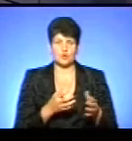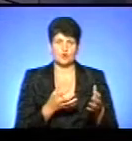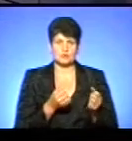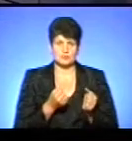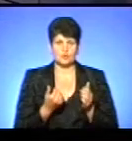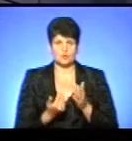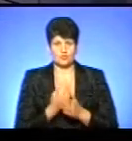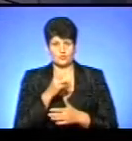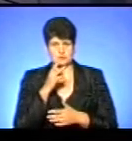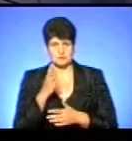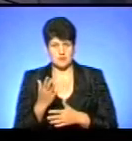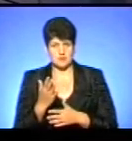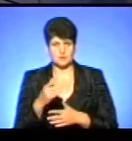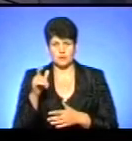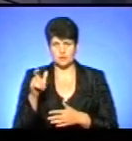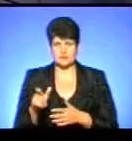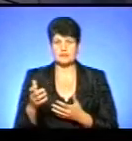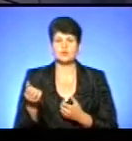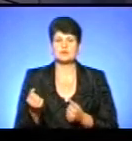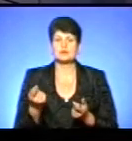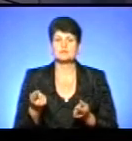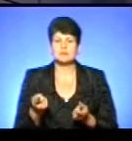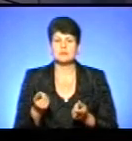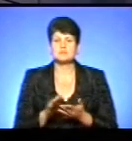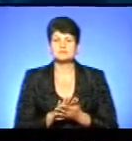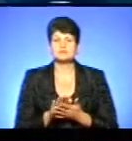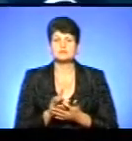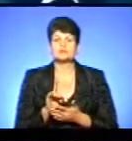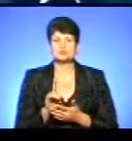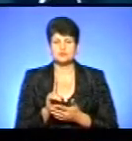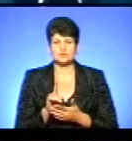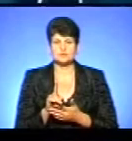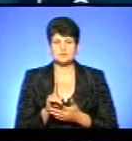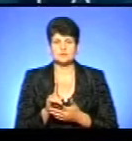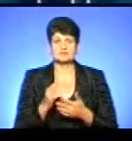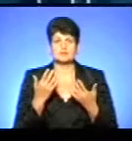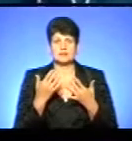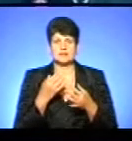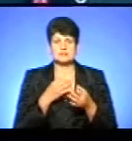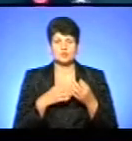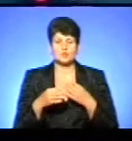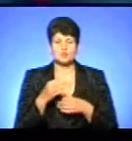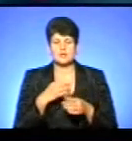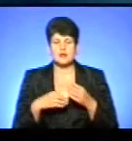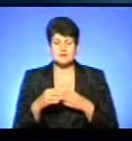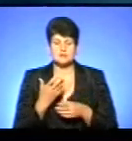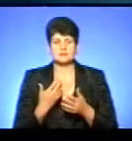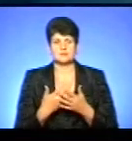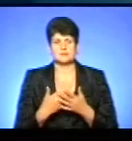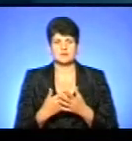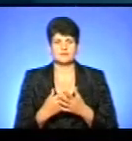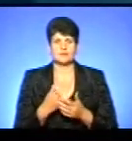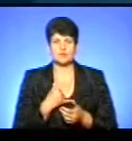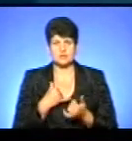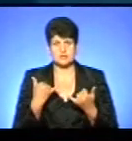нову зарплату, а пацієнт отримує натомість безкоштовну, бачимо, неважну кількість консультацій, так? Ну, значить, нас, на